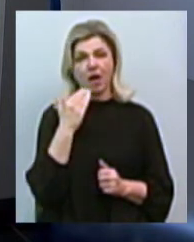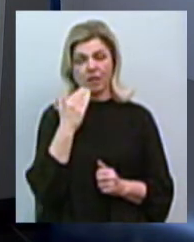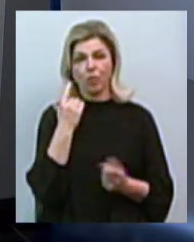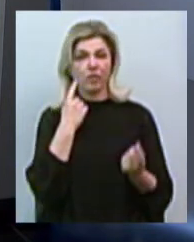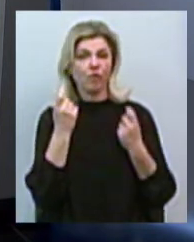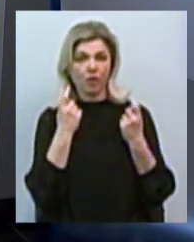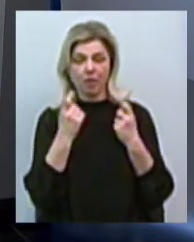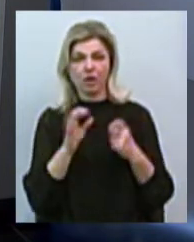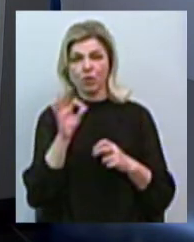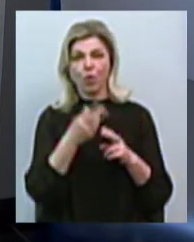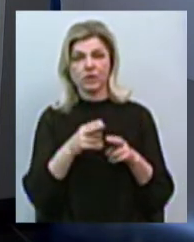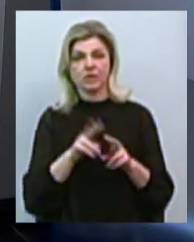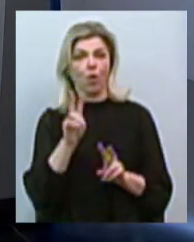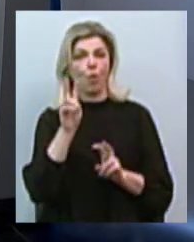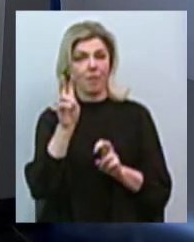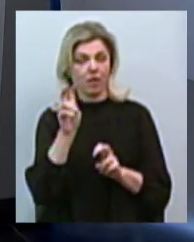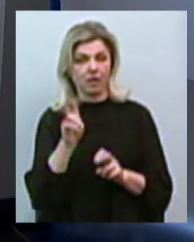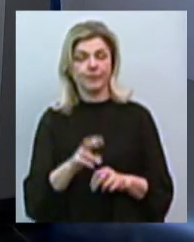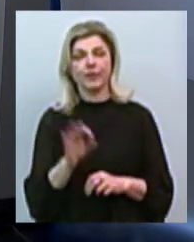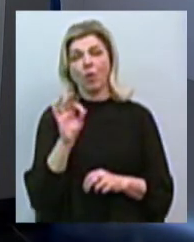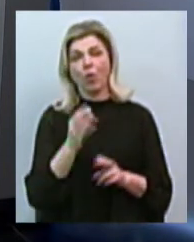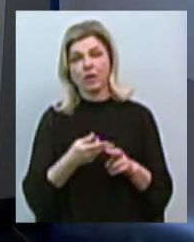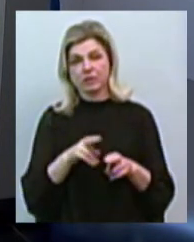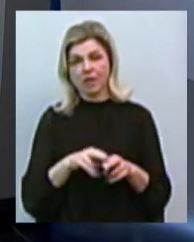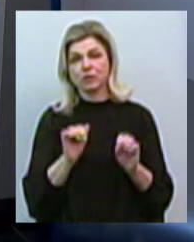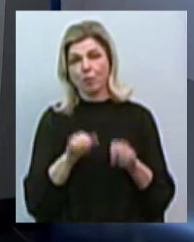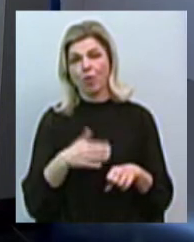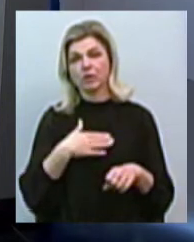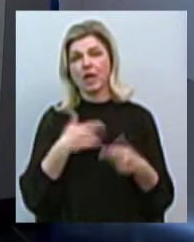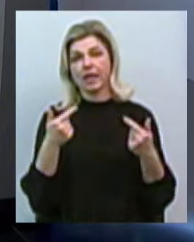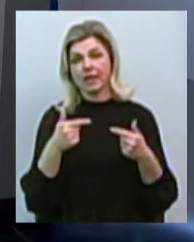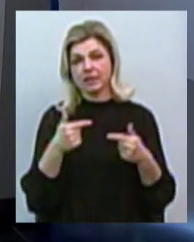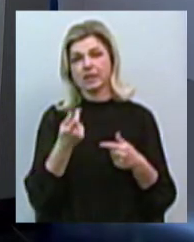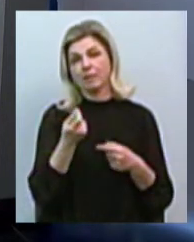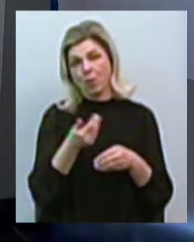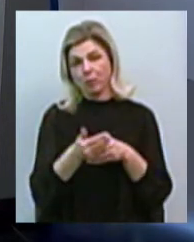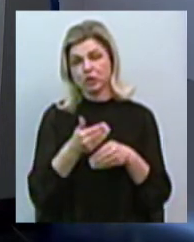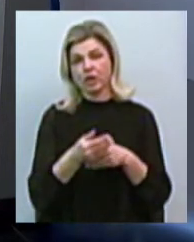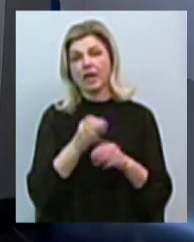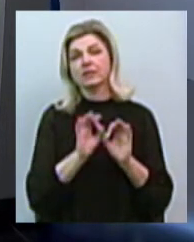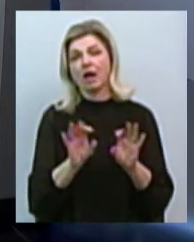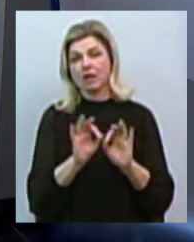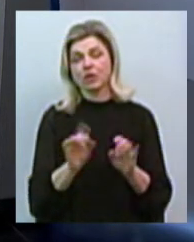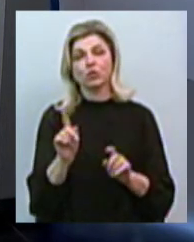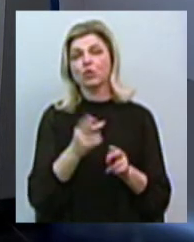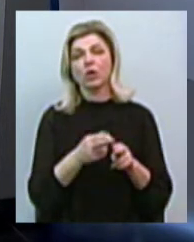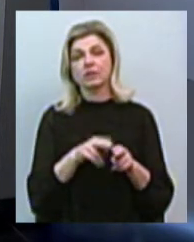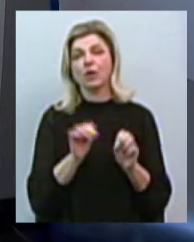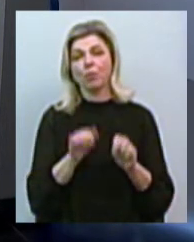про цю компанію. Про це, можливо, ще трошки наш гість пізніше скаже, про що це може свідчити.